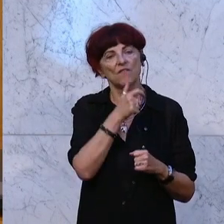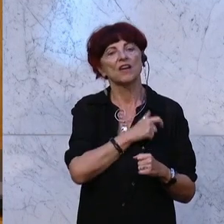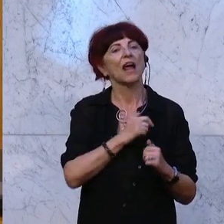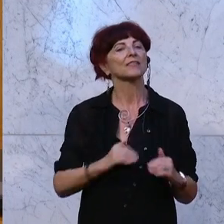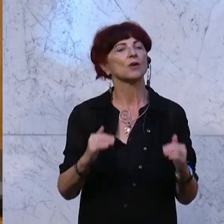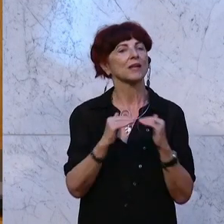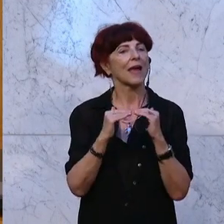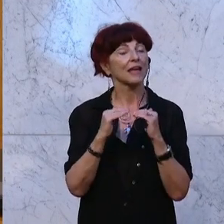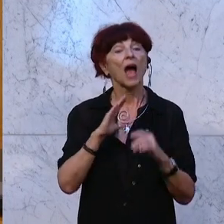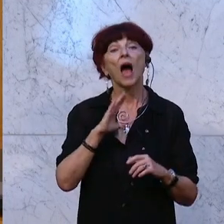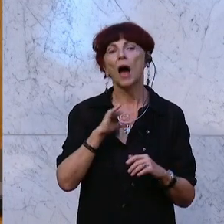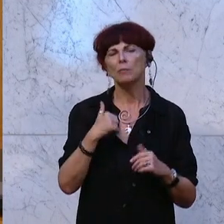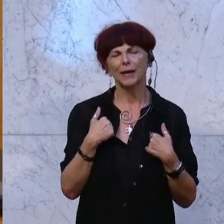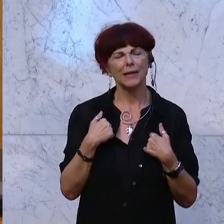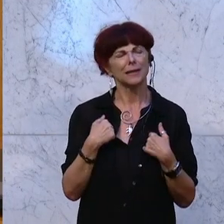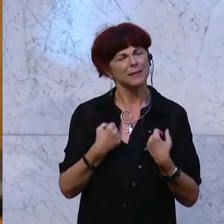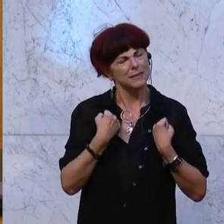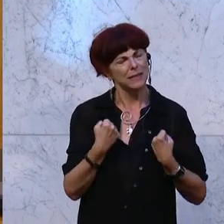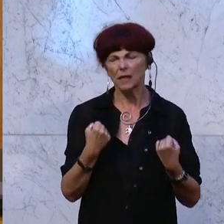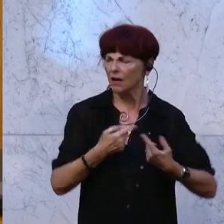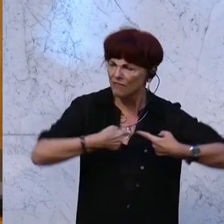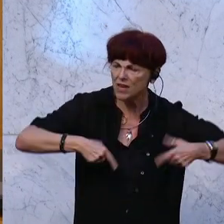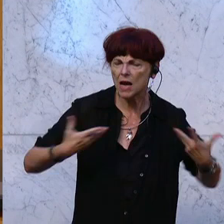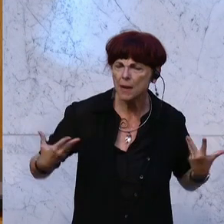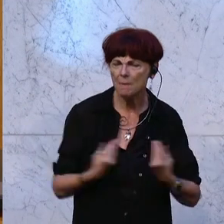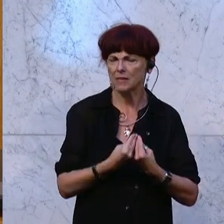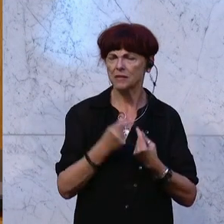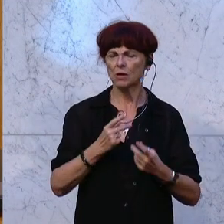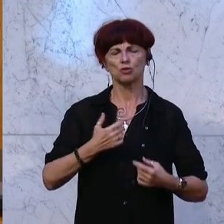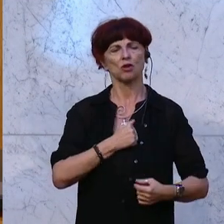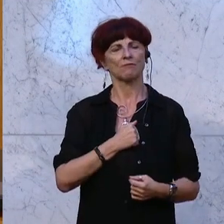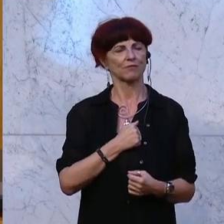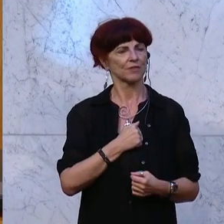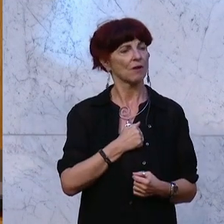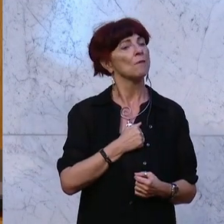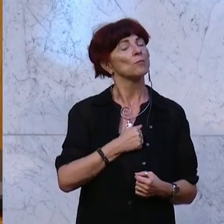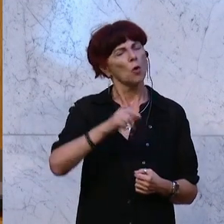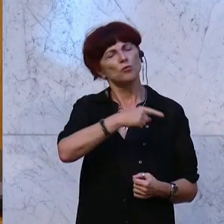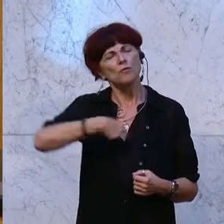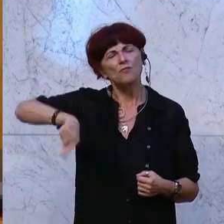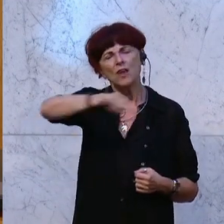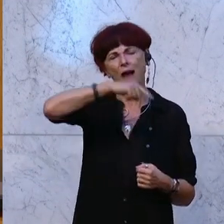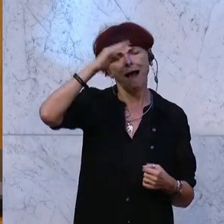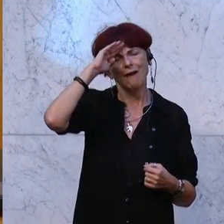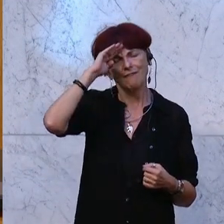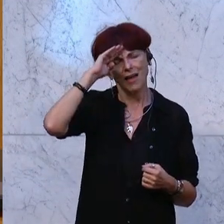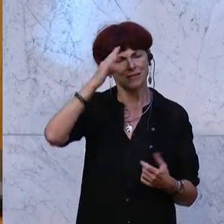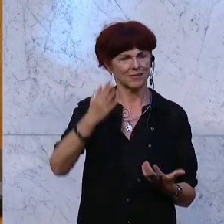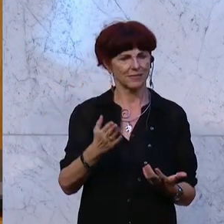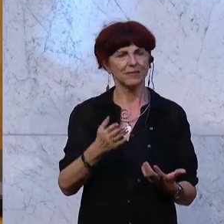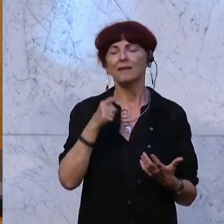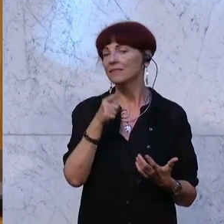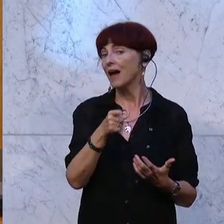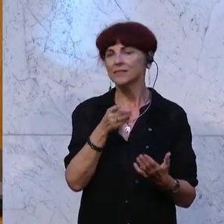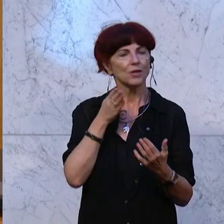überzeugt, mit einem Schulterschluss und einem Kraftakt schaffen wir auch das. Denn wir wissen alle, und dessen sind sich wirklich alle bewusst, das ist